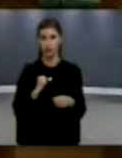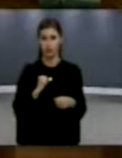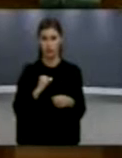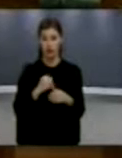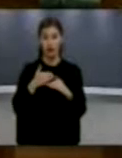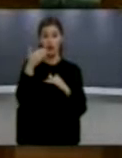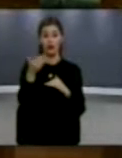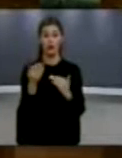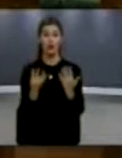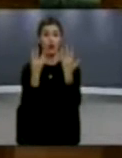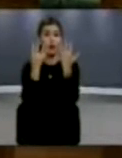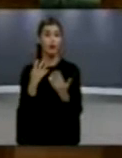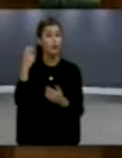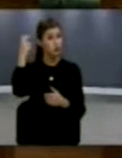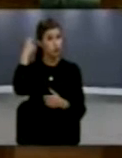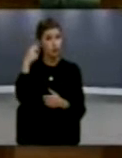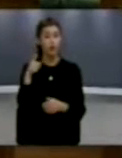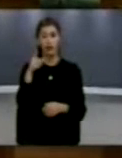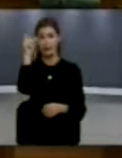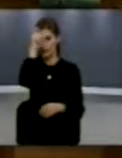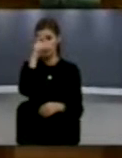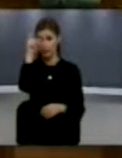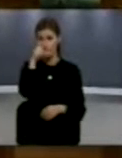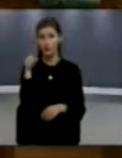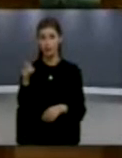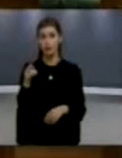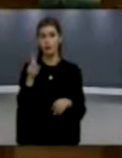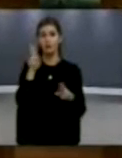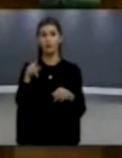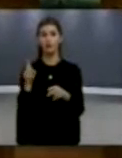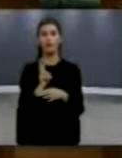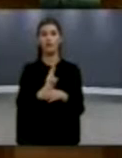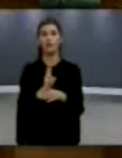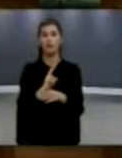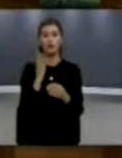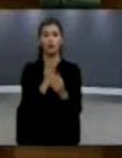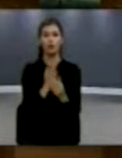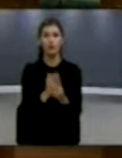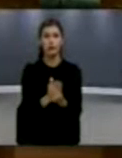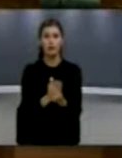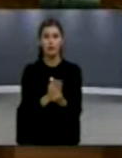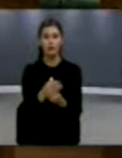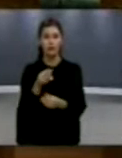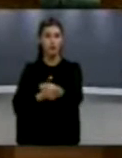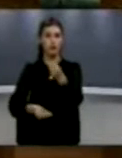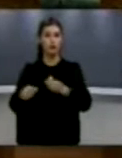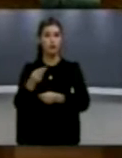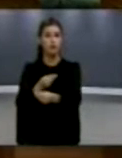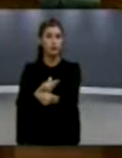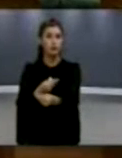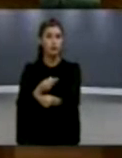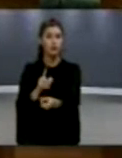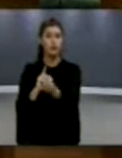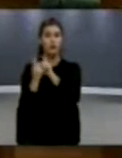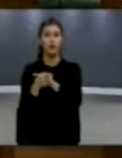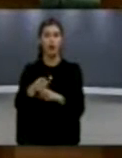nëndë qërshor të vitit 1199, generalet sërb me gjas i kan kontrabanduar hartët e tyre si validin e këtë marveshje në të cilat